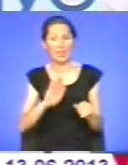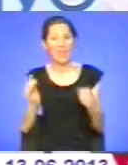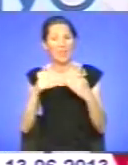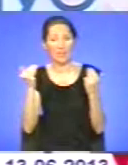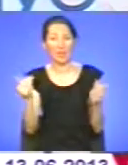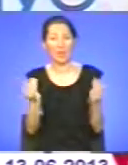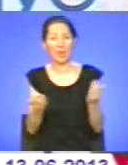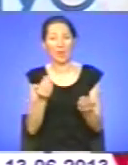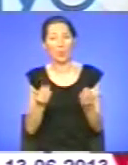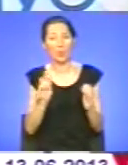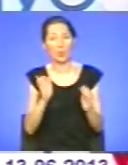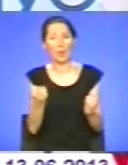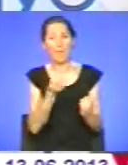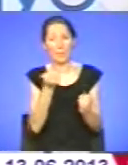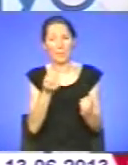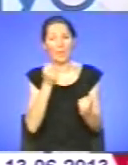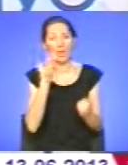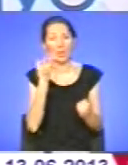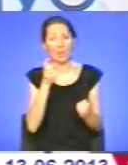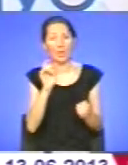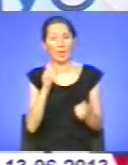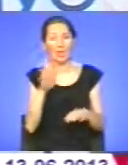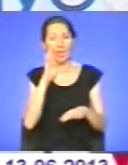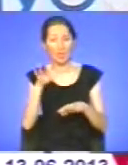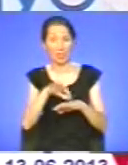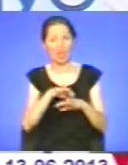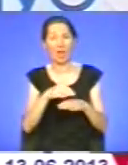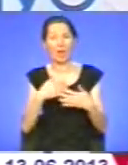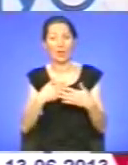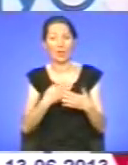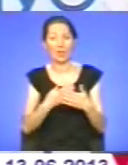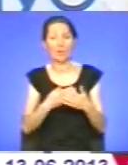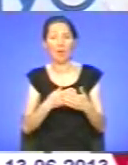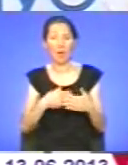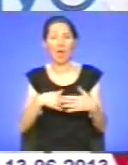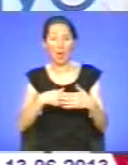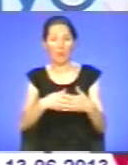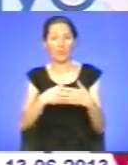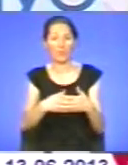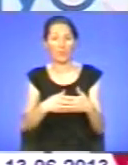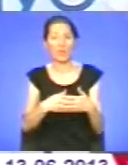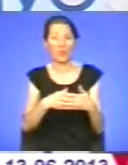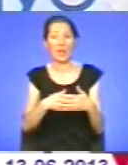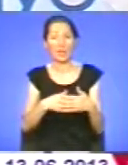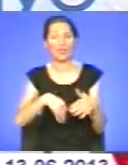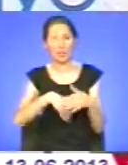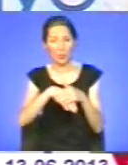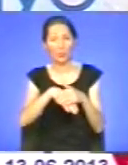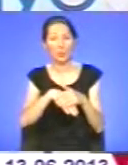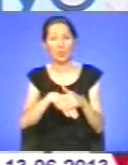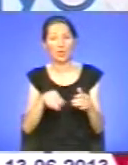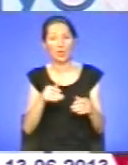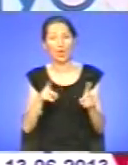коли дружина вже в декретній відпустці перебуває, чи за доглядом за другою дитиною, є такі випадки. То